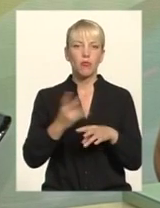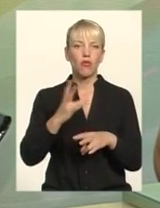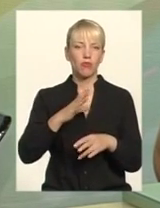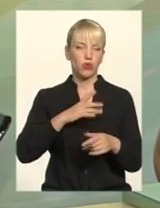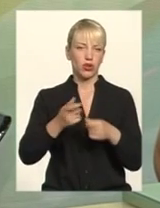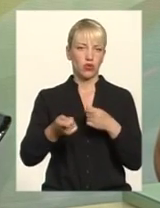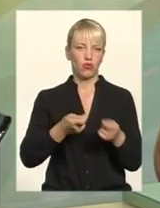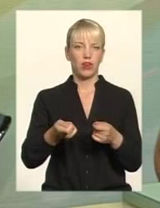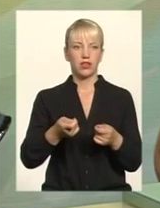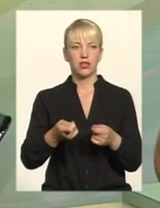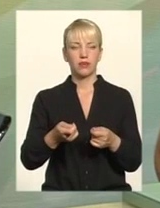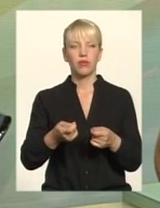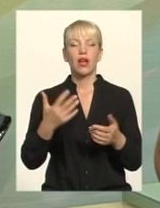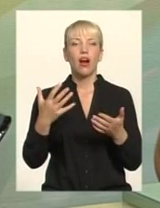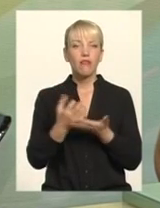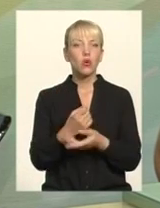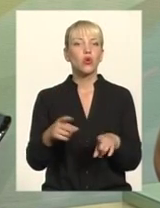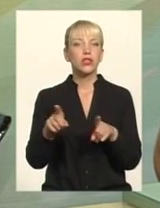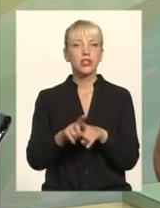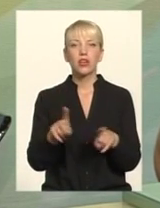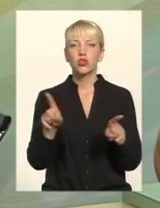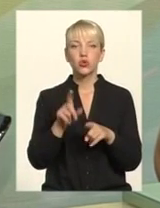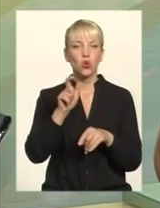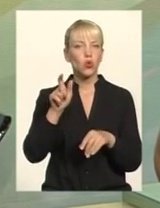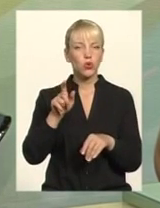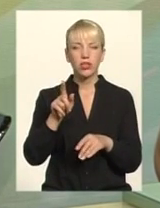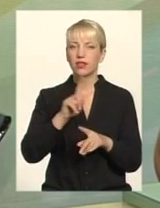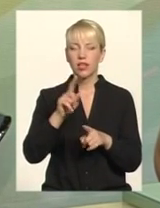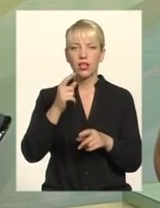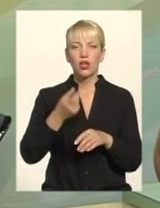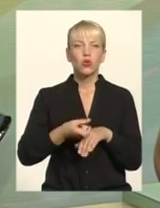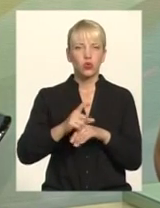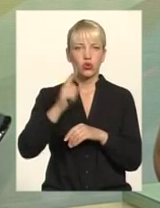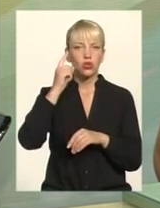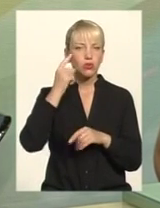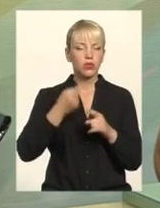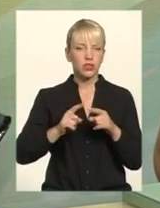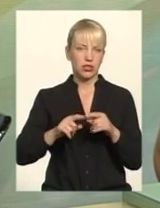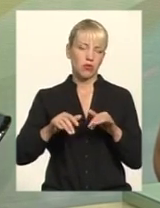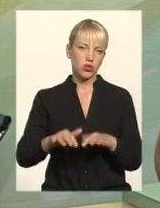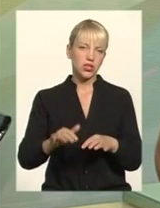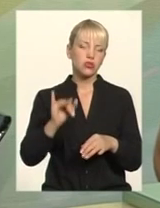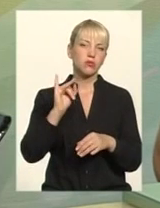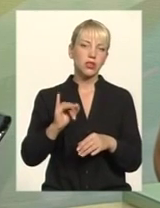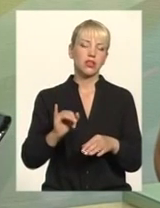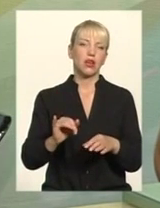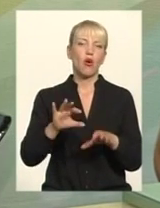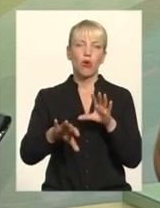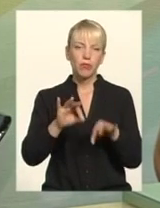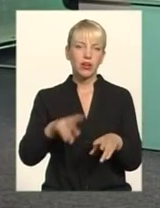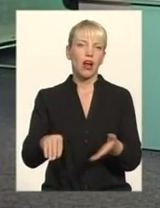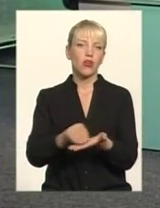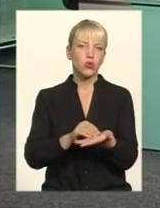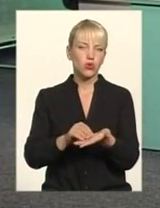так, що люди, я ж кажу, не зовсім в ці процеси вникають, можливо І обирають знову тих самих, які були